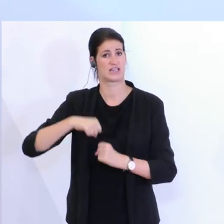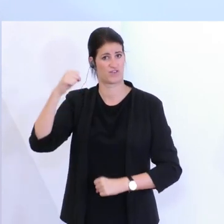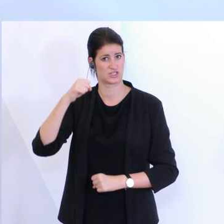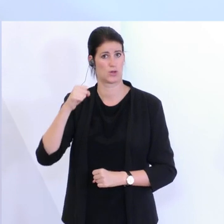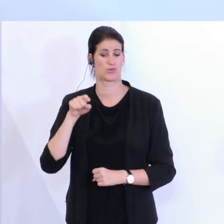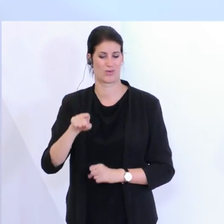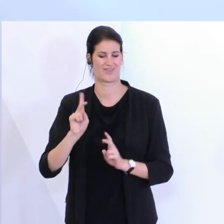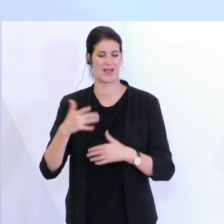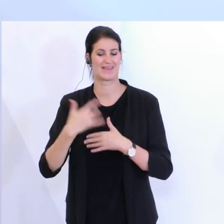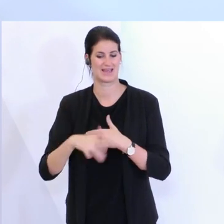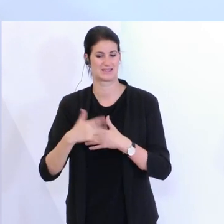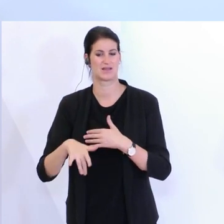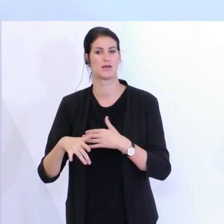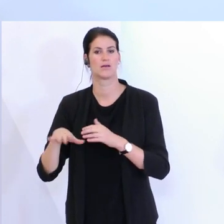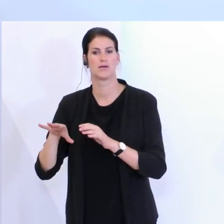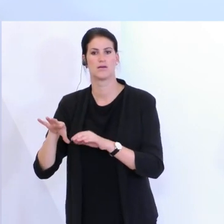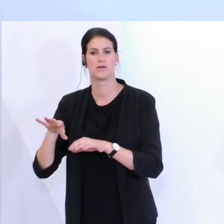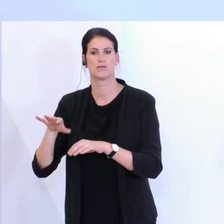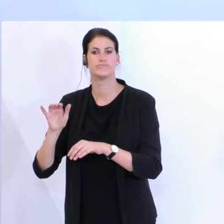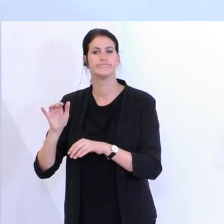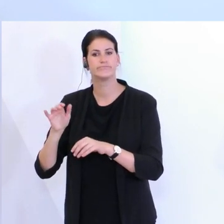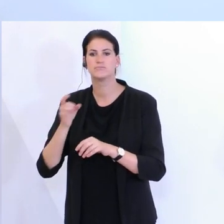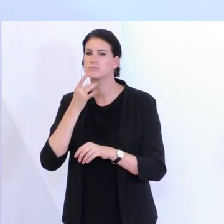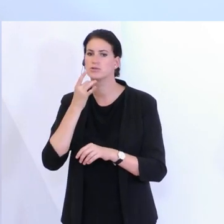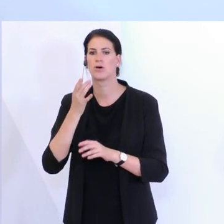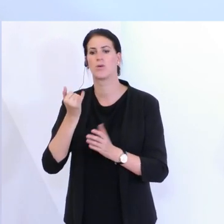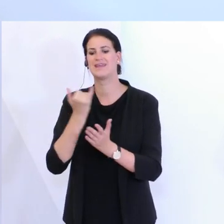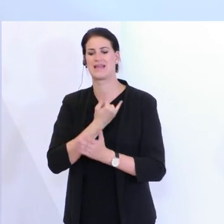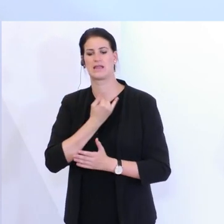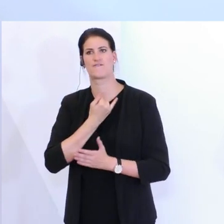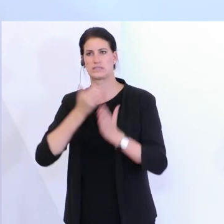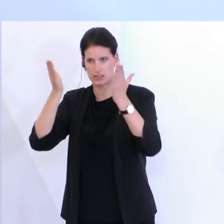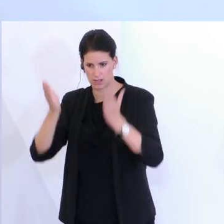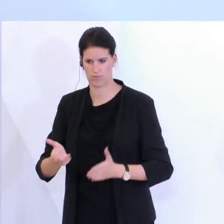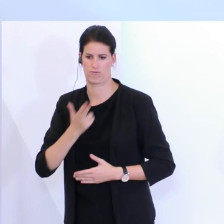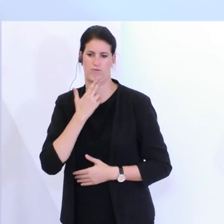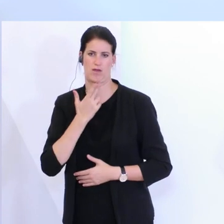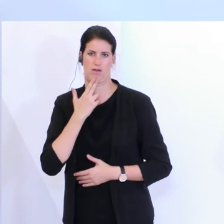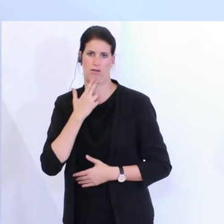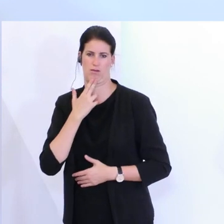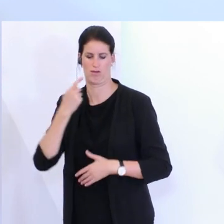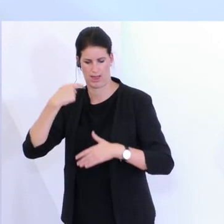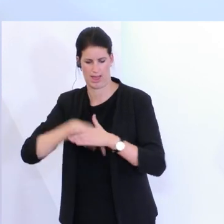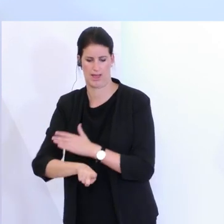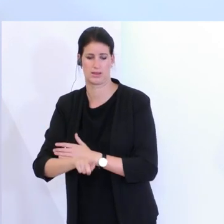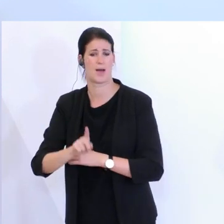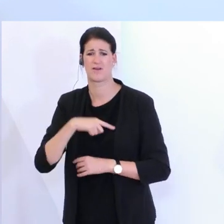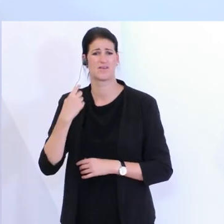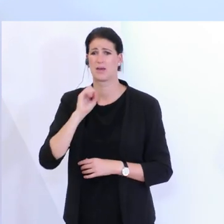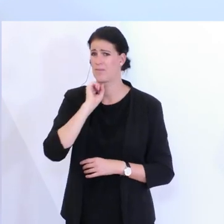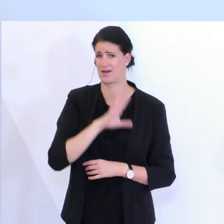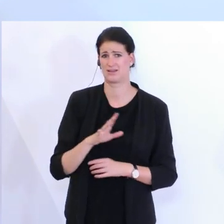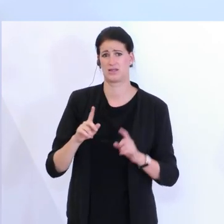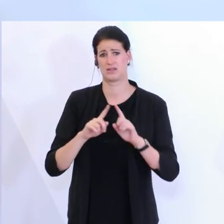erhoben werden, wenn die ein Lokal betreten. Das wäre für uns das Allereinfachste. Wir wollen nur keine Zettelwirtschaft und wir wollen keinen Konflikt mit dem Gast